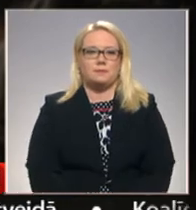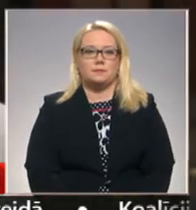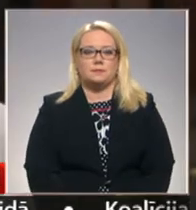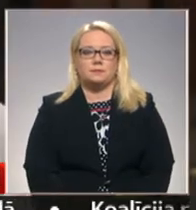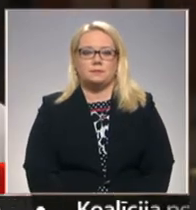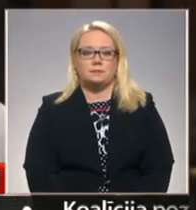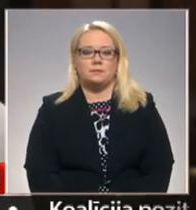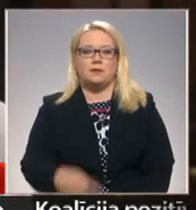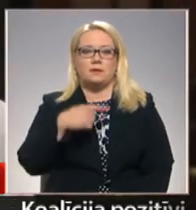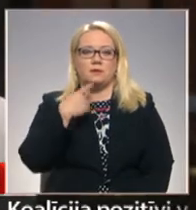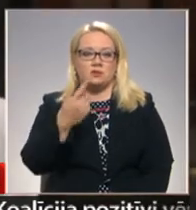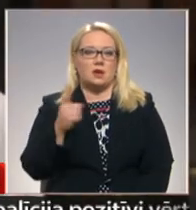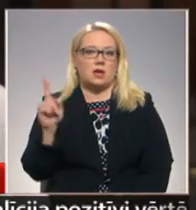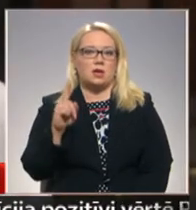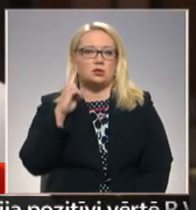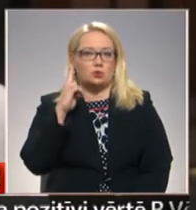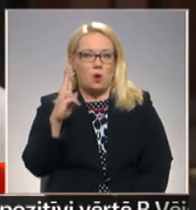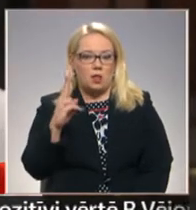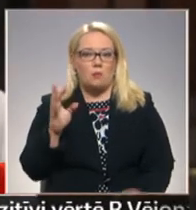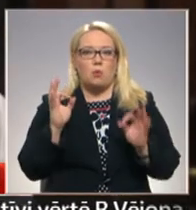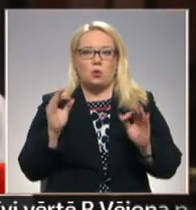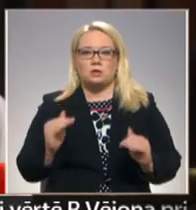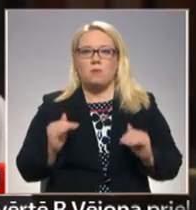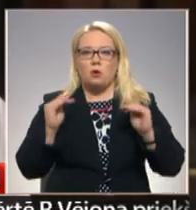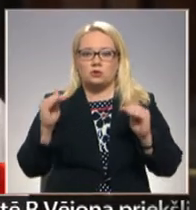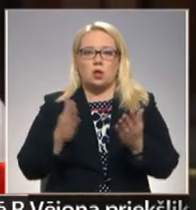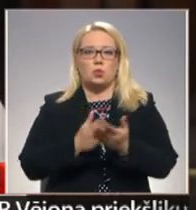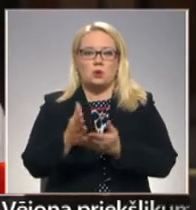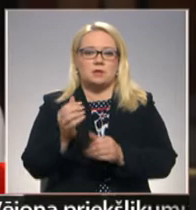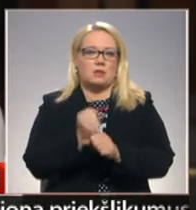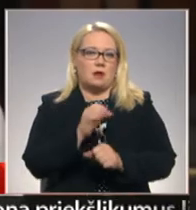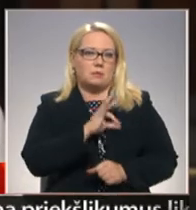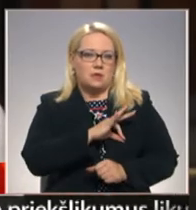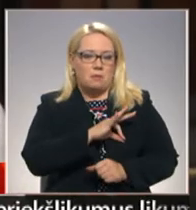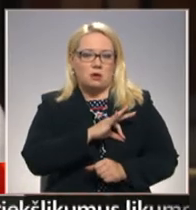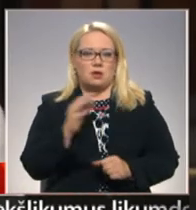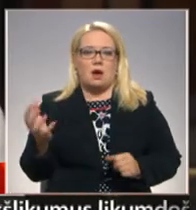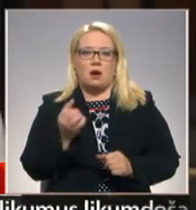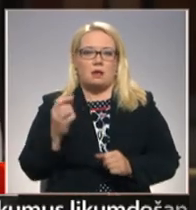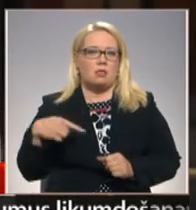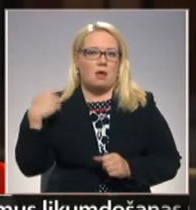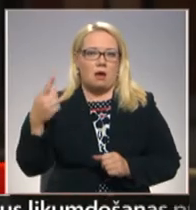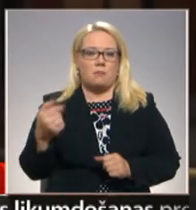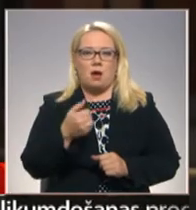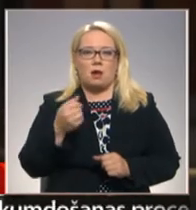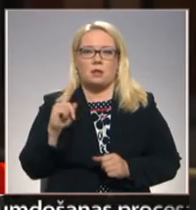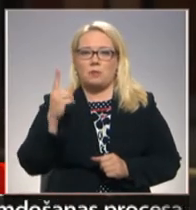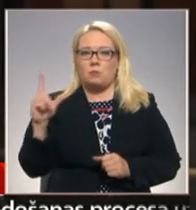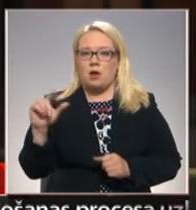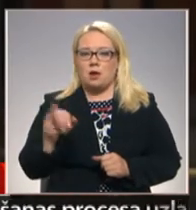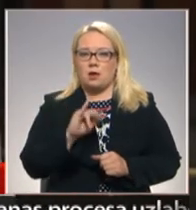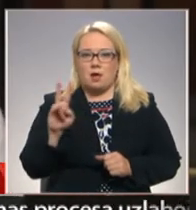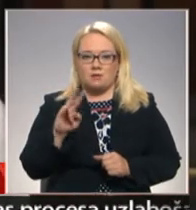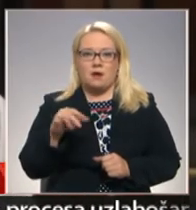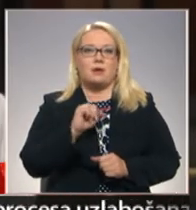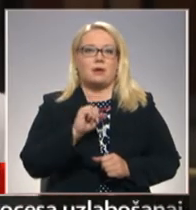Ir solījumi būtiski paaugstināt nozarei darba samaksu ar nākamā gada 1. janvāri, tiesa gan,